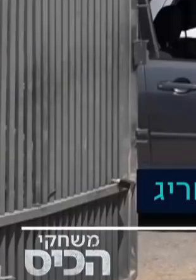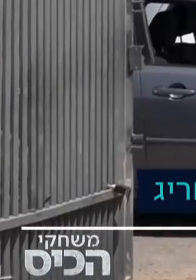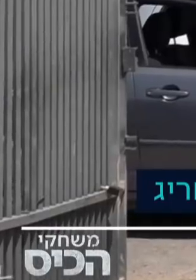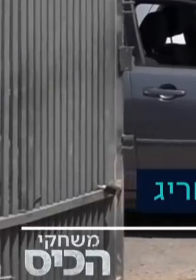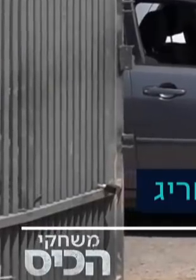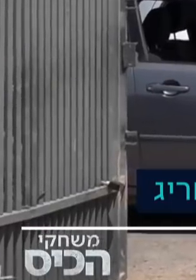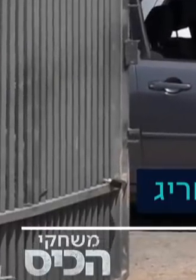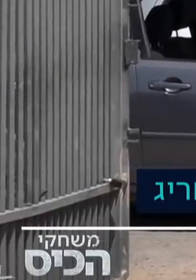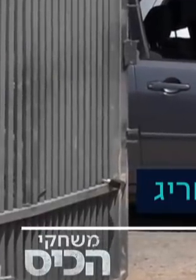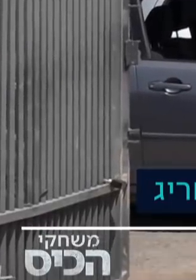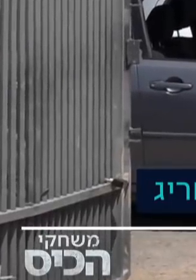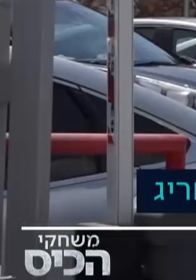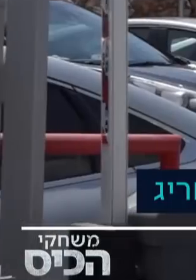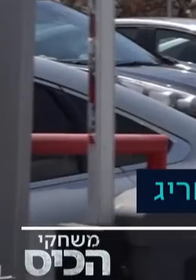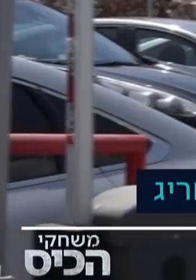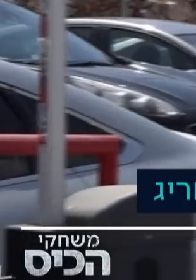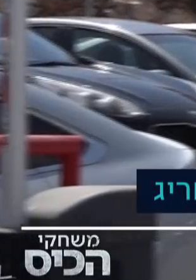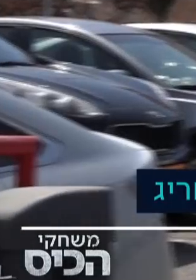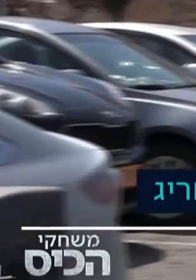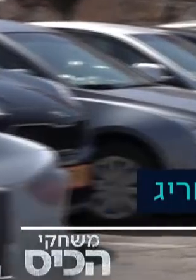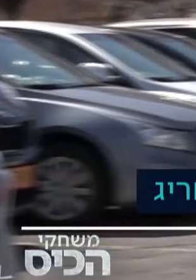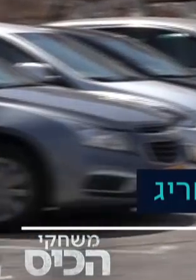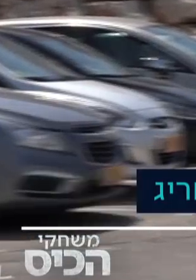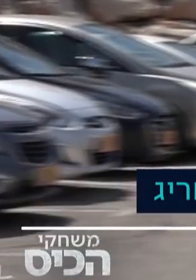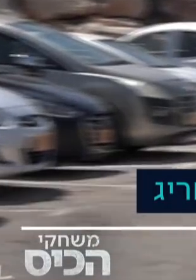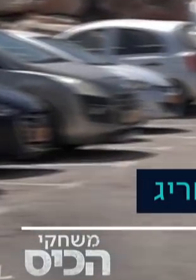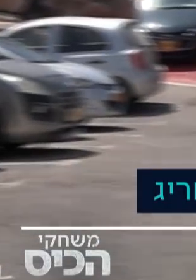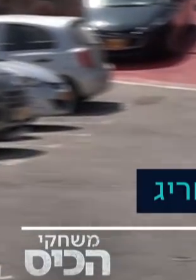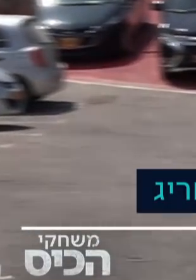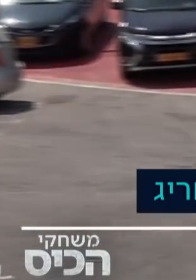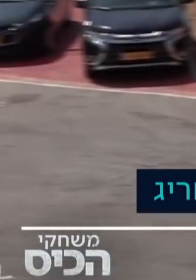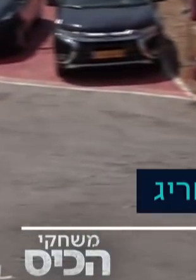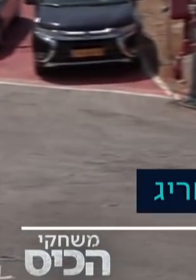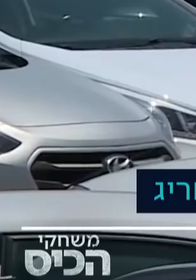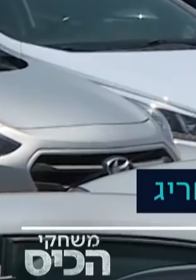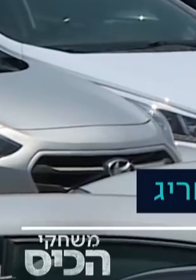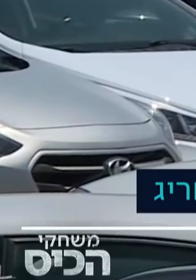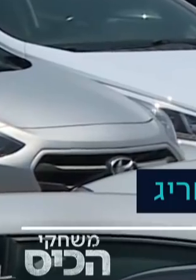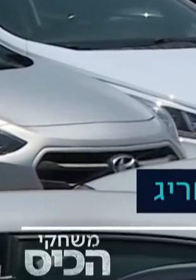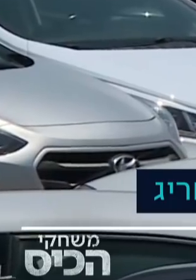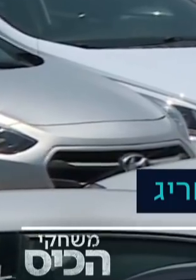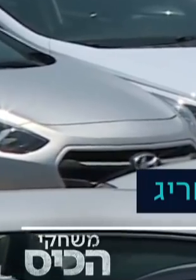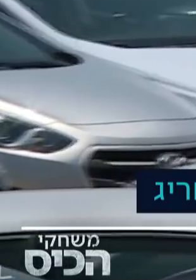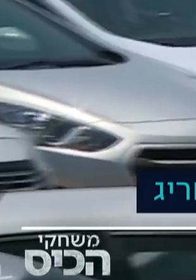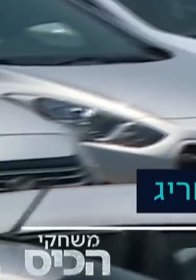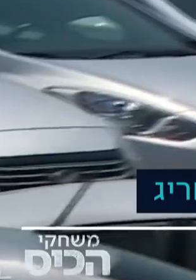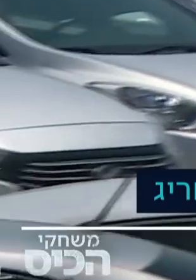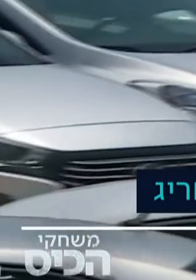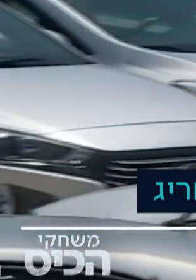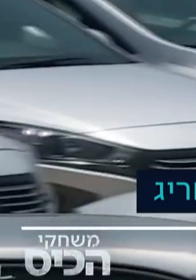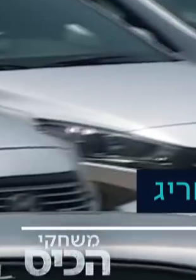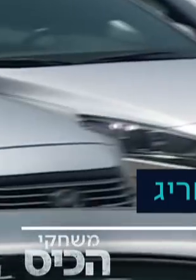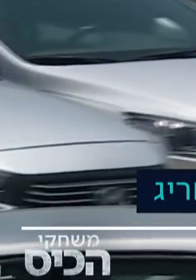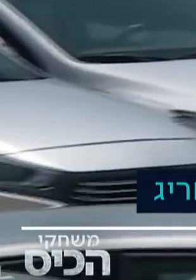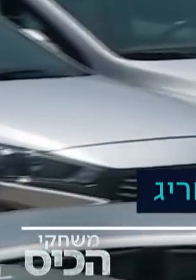מחירים הענף סובל מריכוזיות גבוהה ושיעור רווח גבוה יחסית לענפים אחרים נכון ל-2020 היבואנים